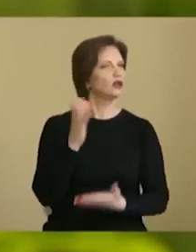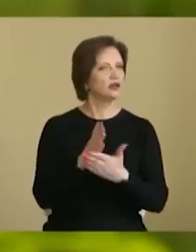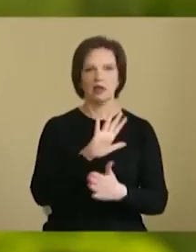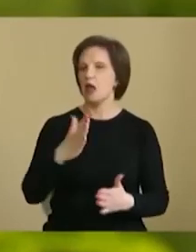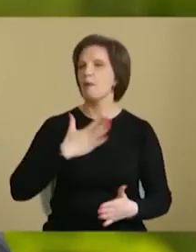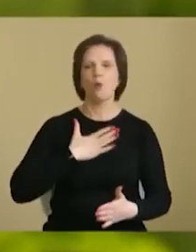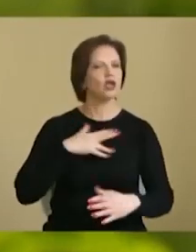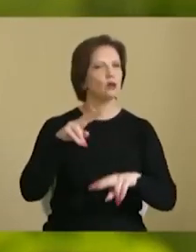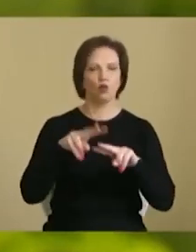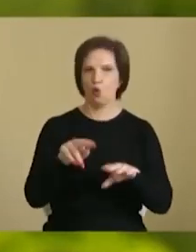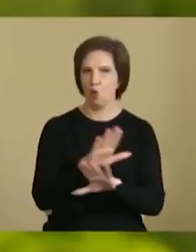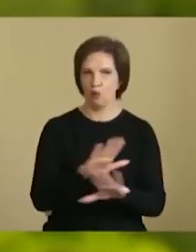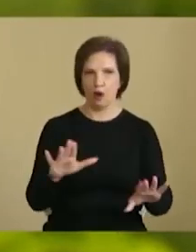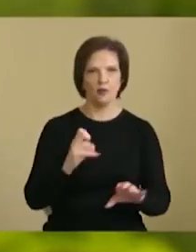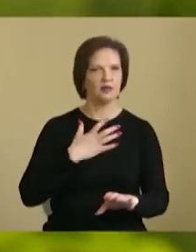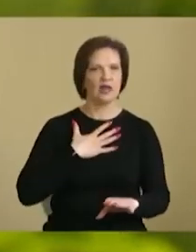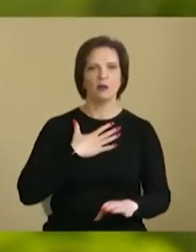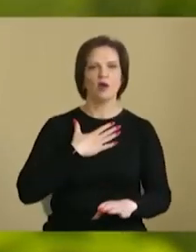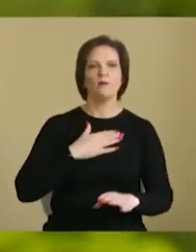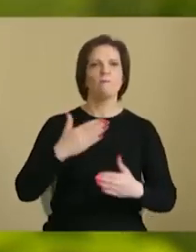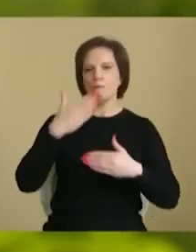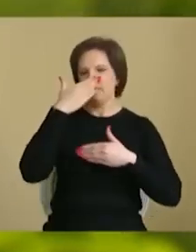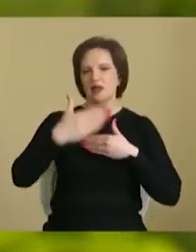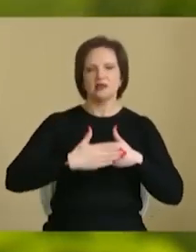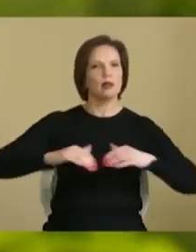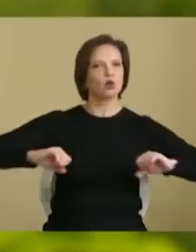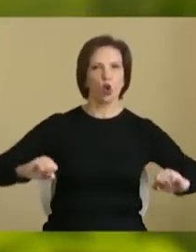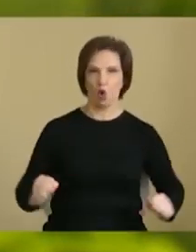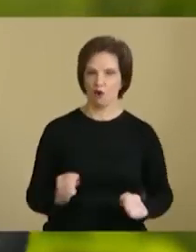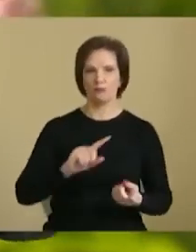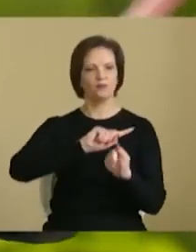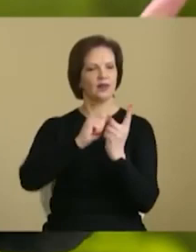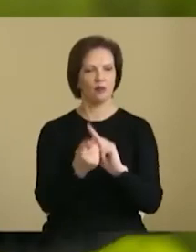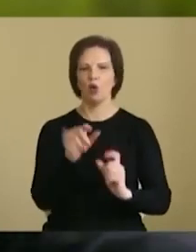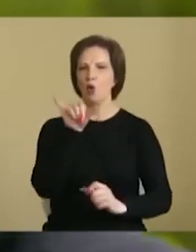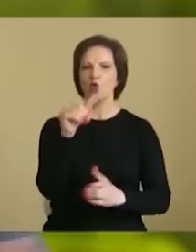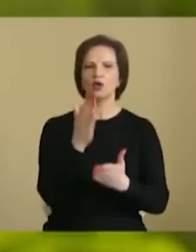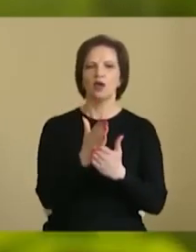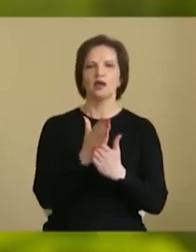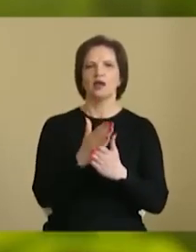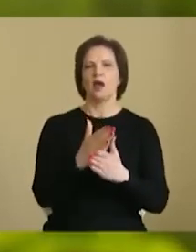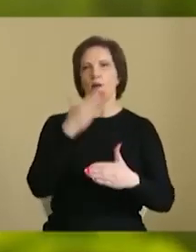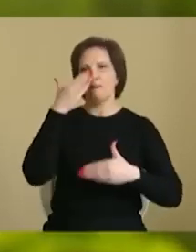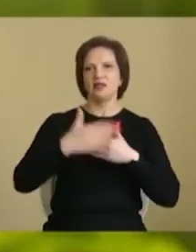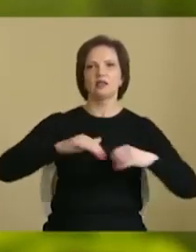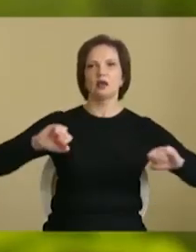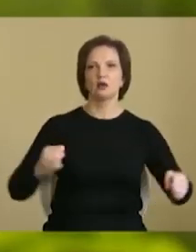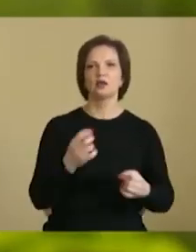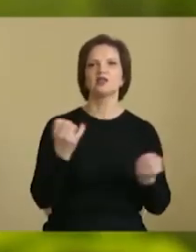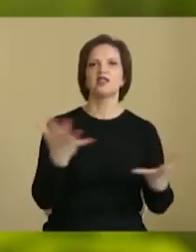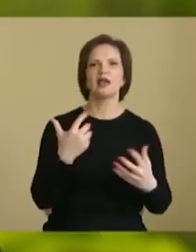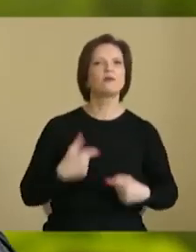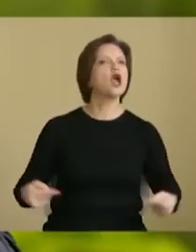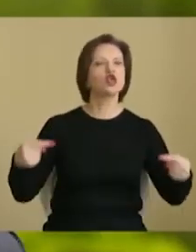кумом, не є моїм близьким товаришем. Навпаки, у нього є близькі товариші, з якими я точно